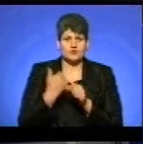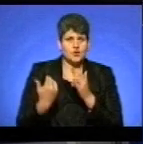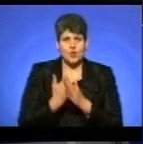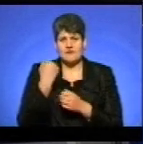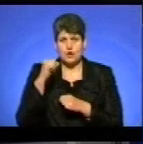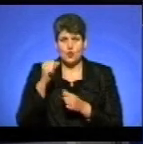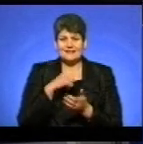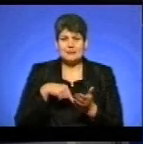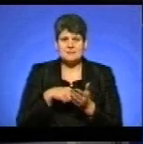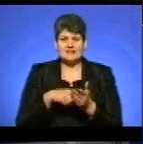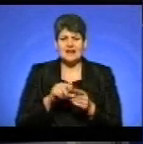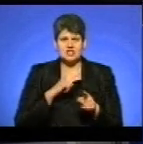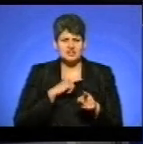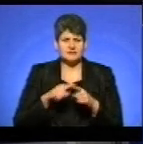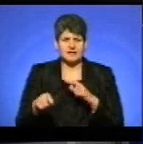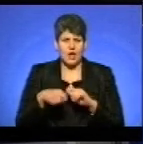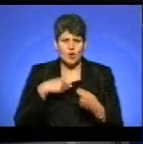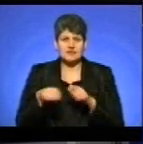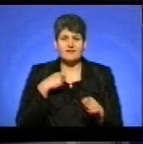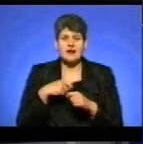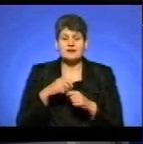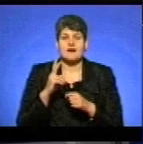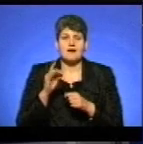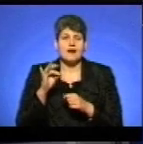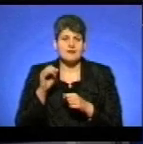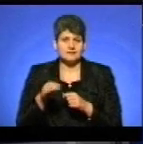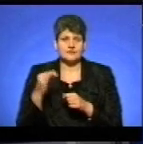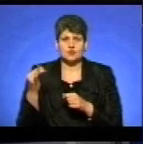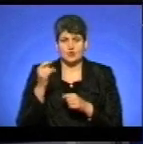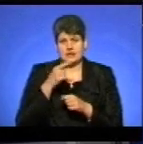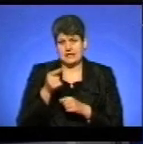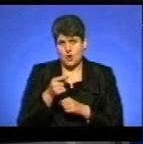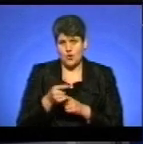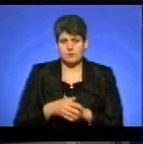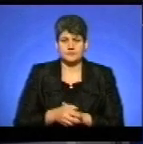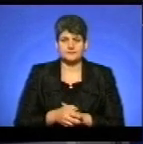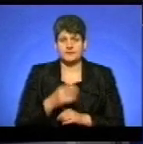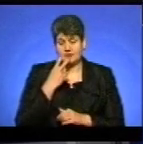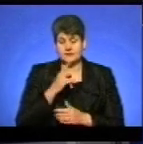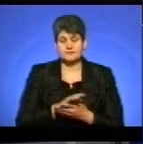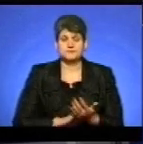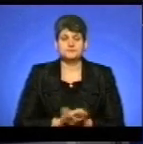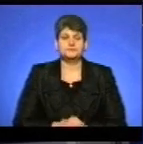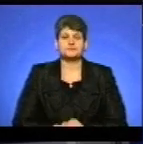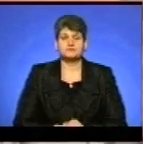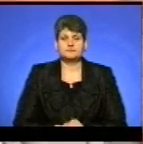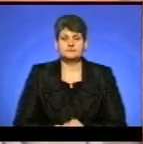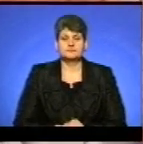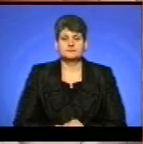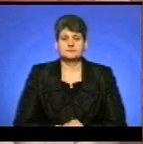рекорд міста, найшвидше розривання колоди карт руками в історії Тернополя. Детальніше у сюжеті Богдана Буденчука.